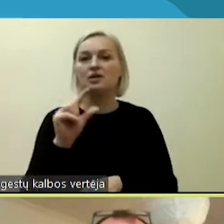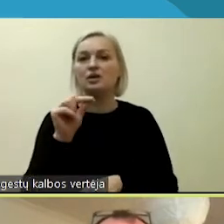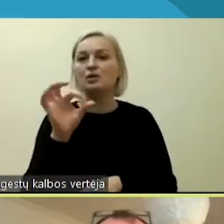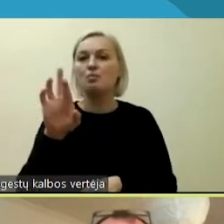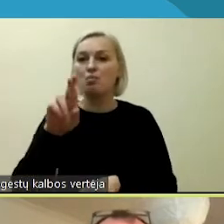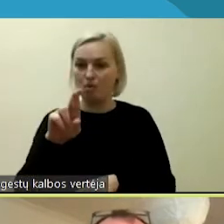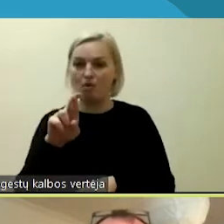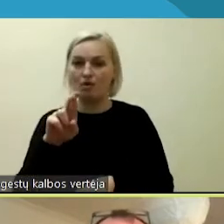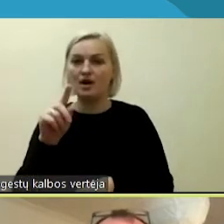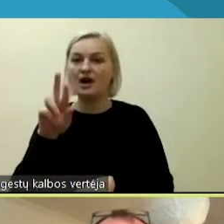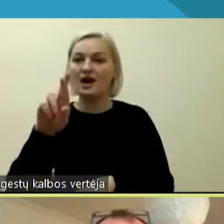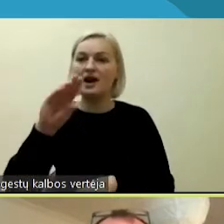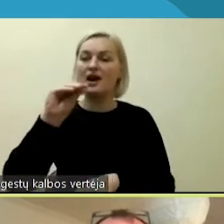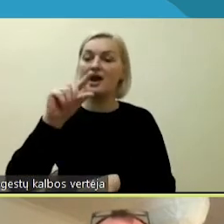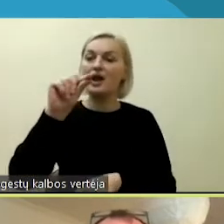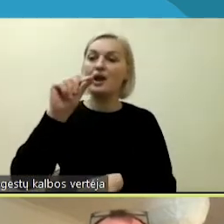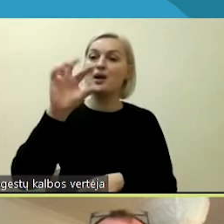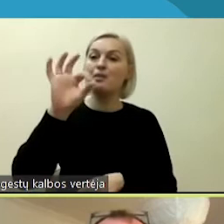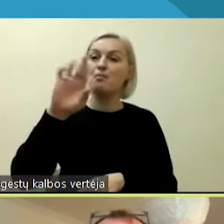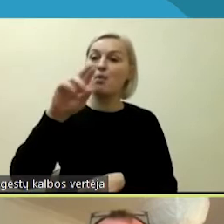mes darome jo veikdami.